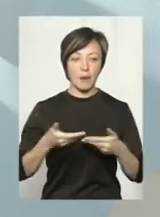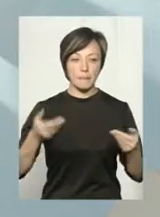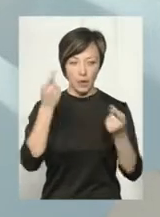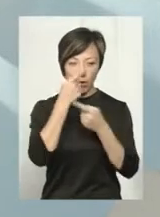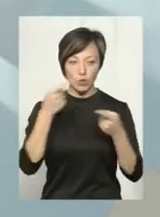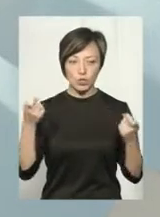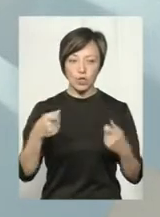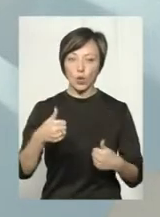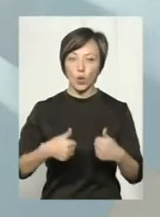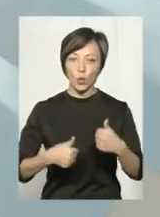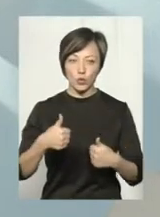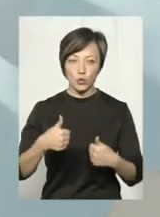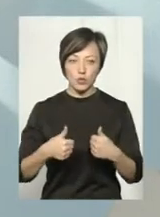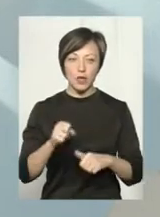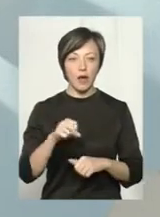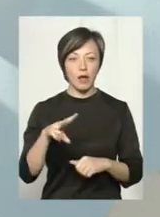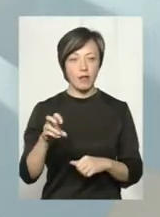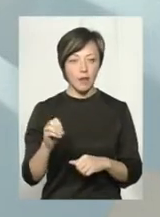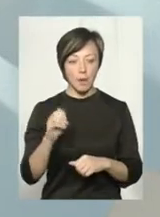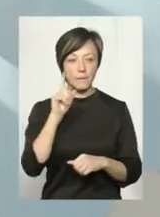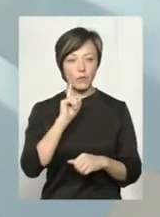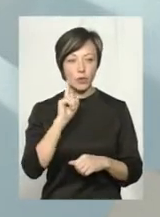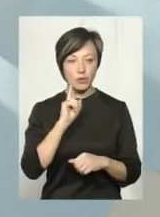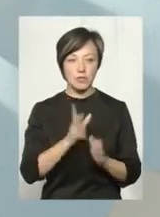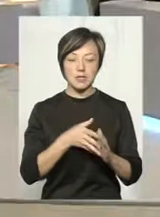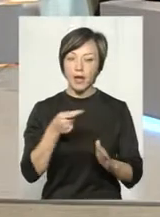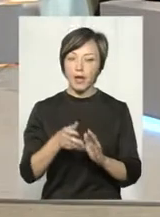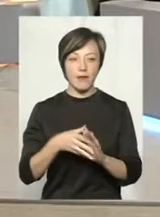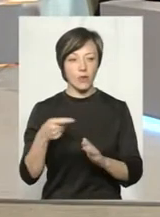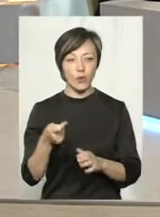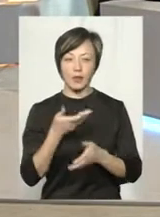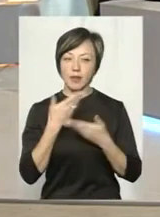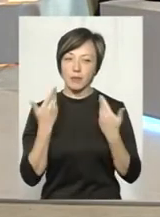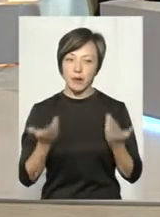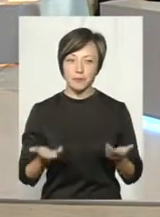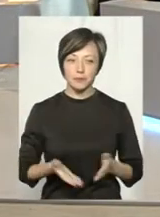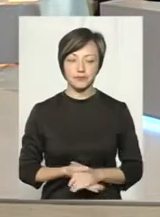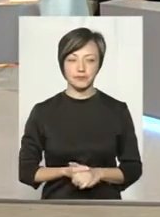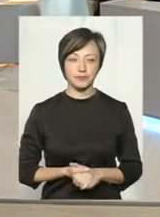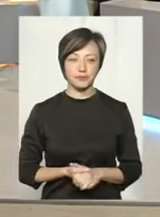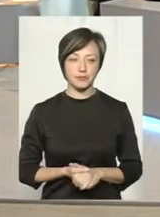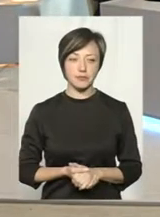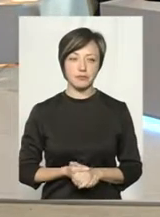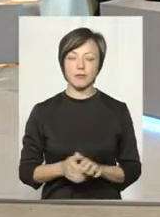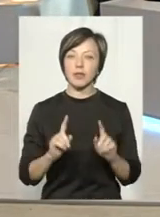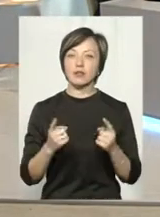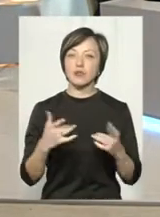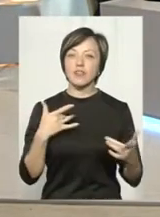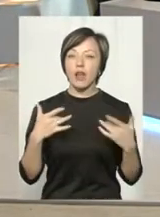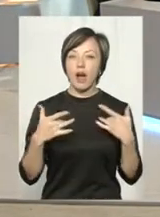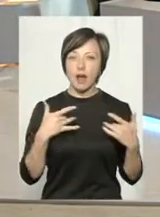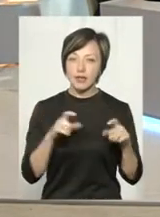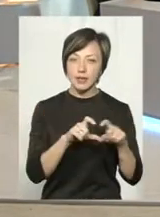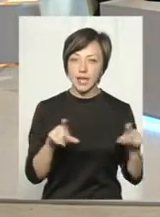конкурс, але поки що заявок нема. Пане Петро, а чому в Театрі Старицької філармонії